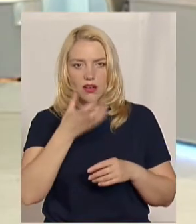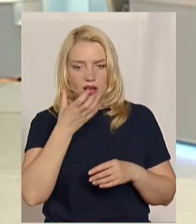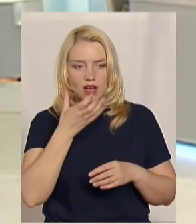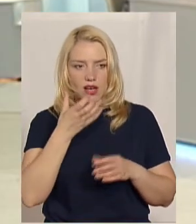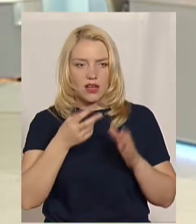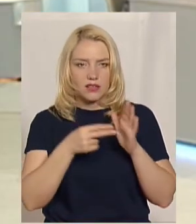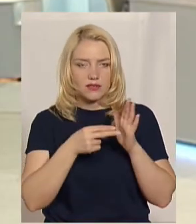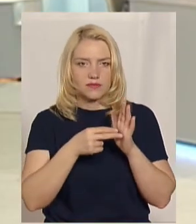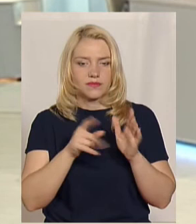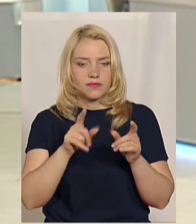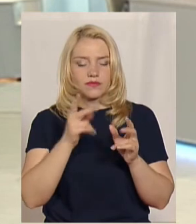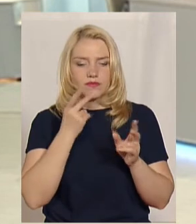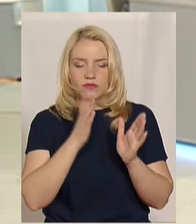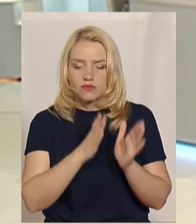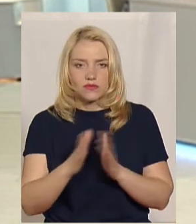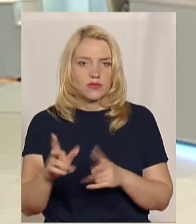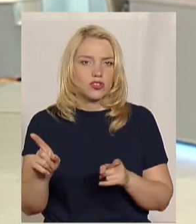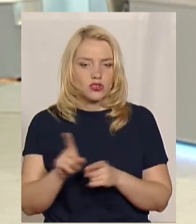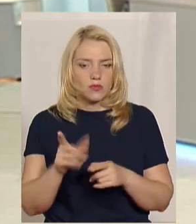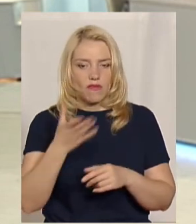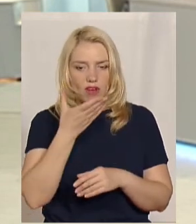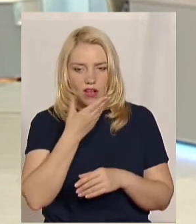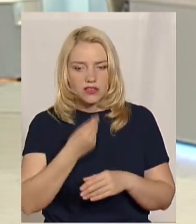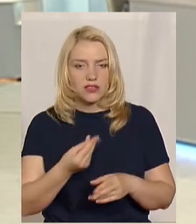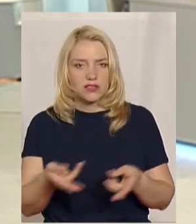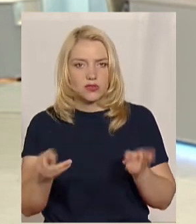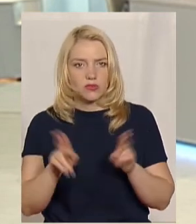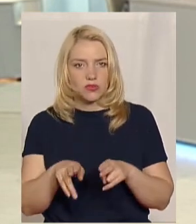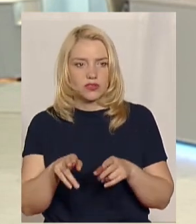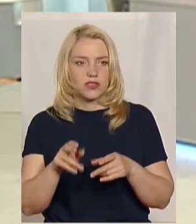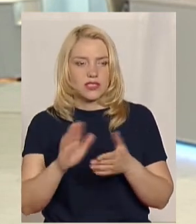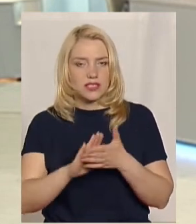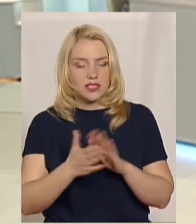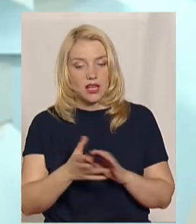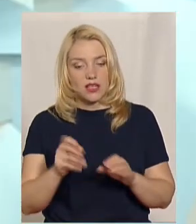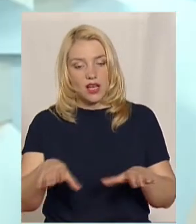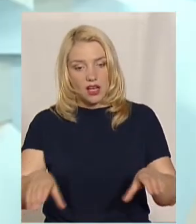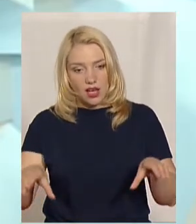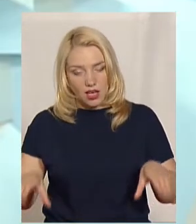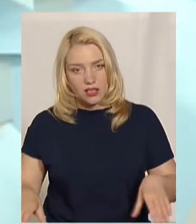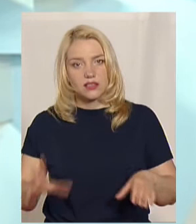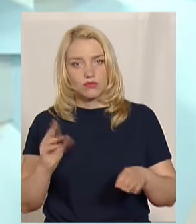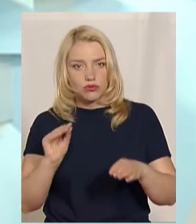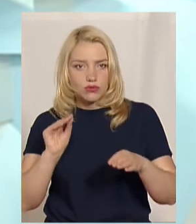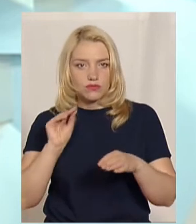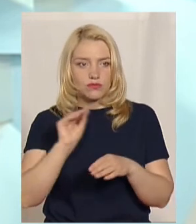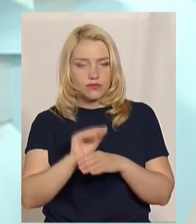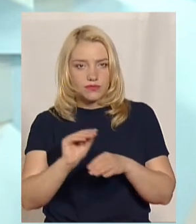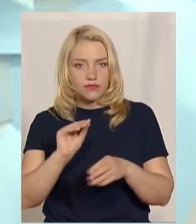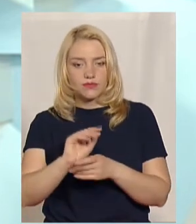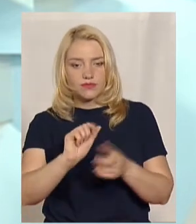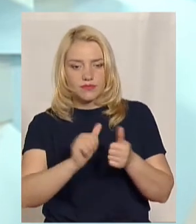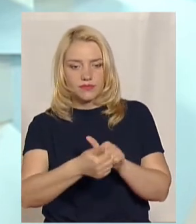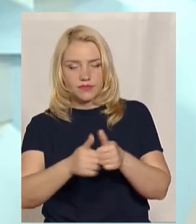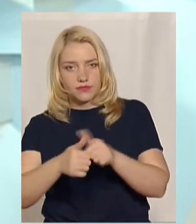залишився в гарному стані, в робочому. І так. А на рахунок крісів ми ж продовжуємо. Продовжуємо замінювати, щоб